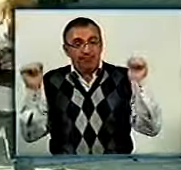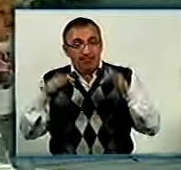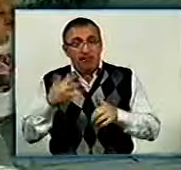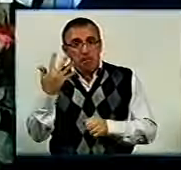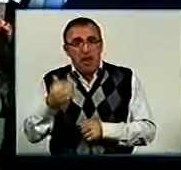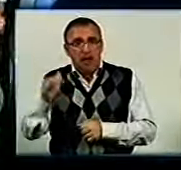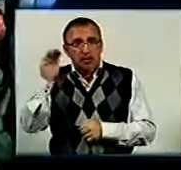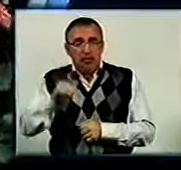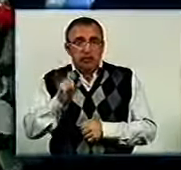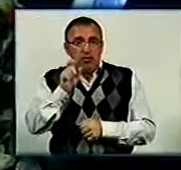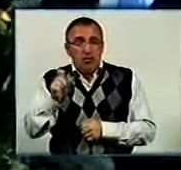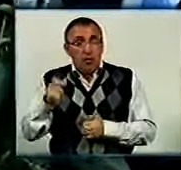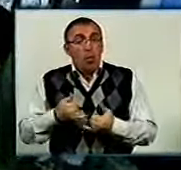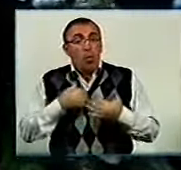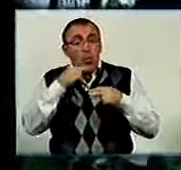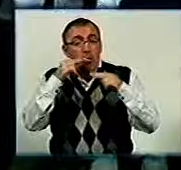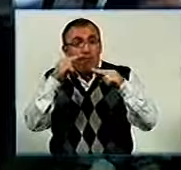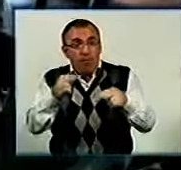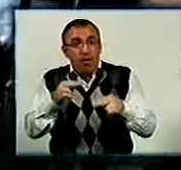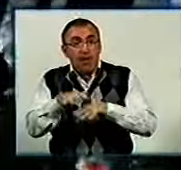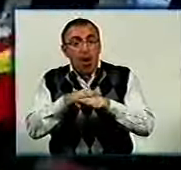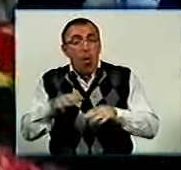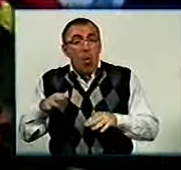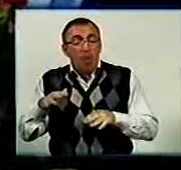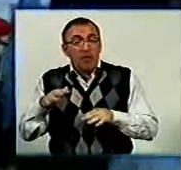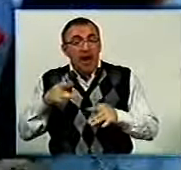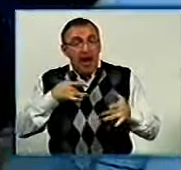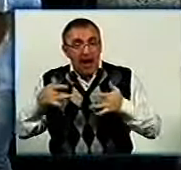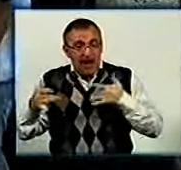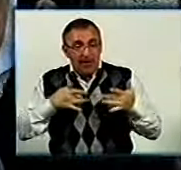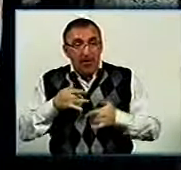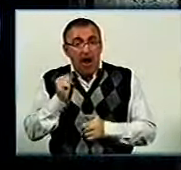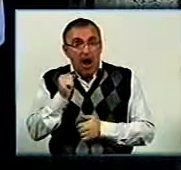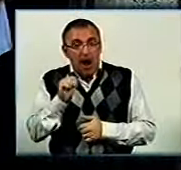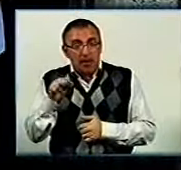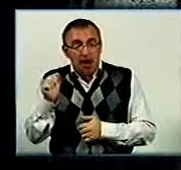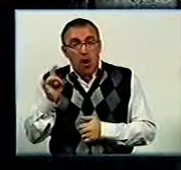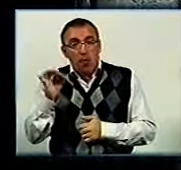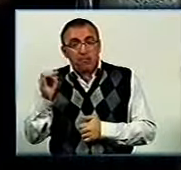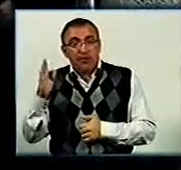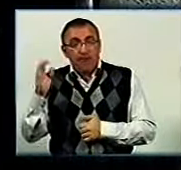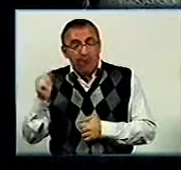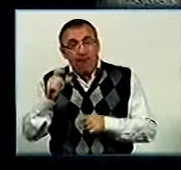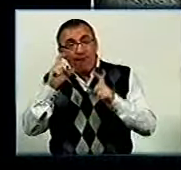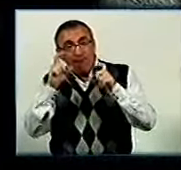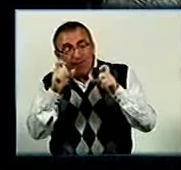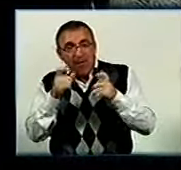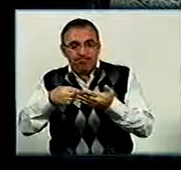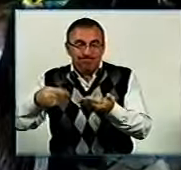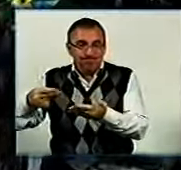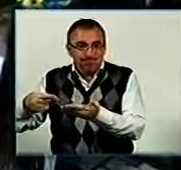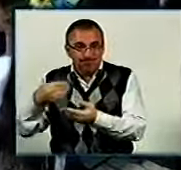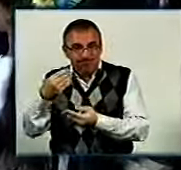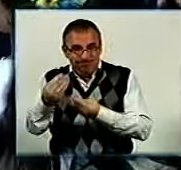5 тисяч людей. Увага більшості – прикута до народної артистки України Аді Роговцевої. Гості фотографуються з нею та беруть автограф.